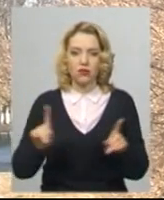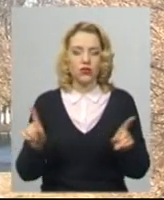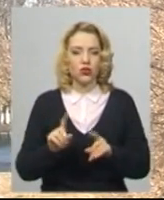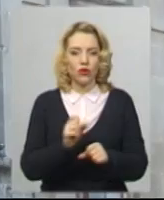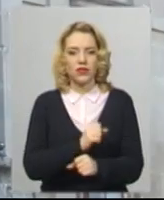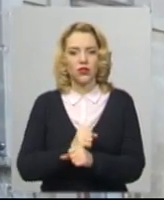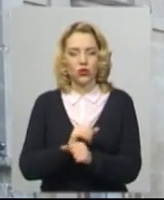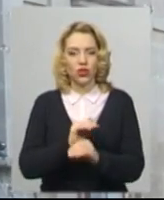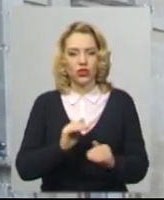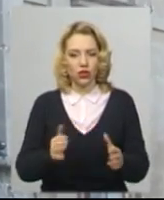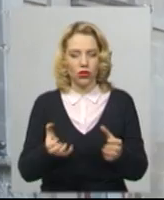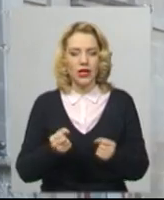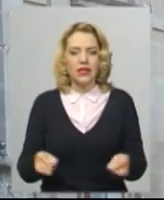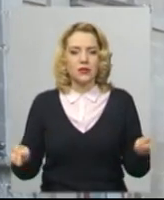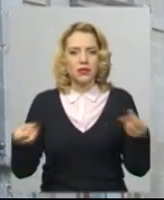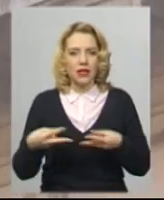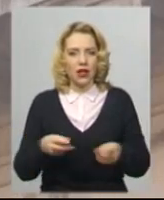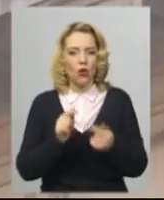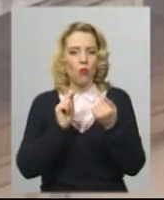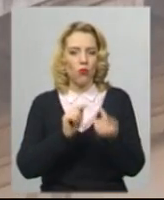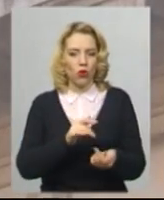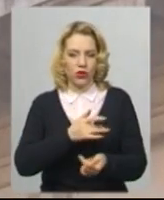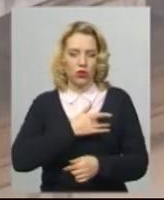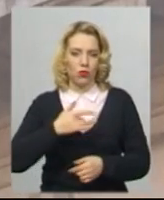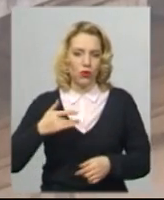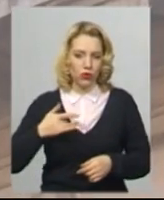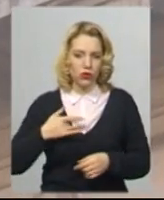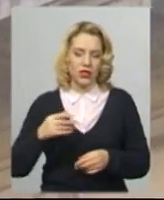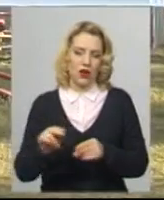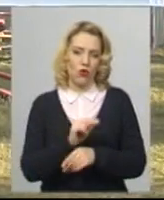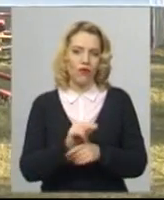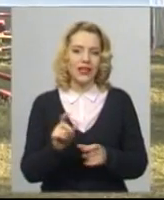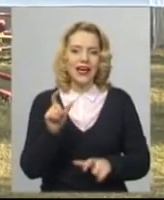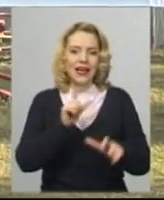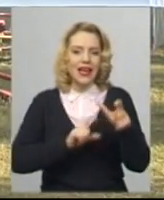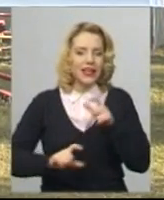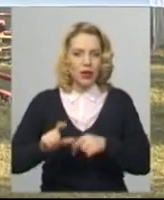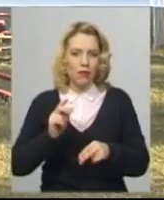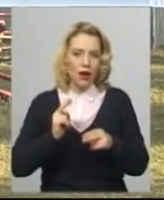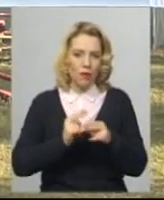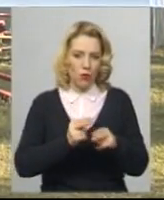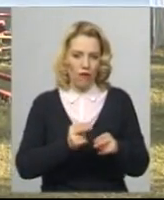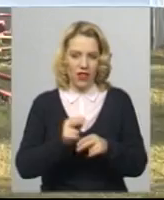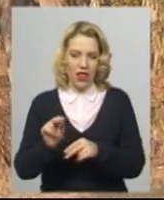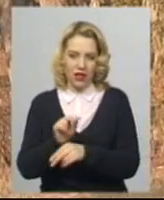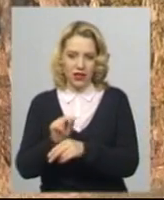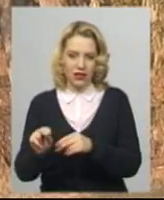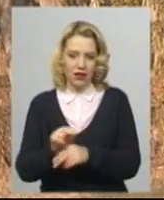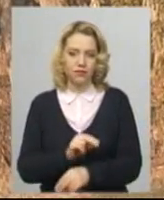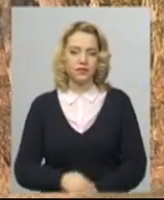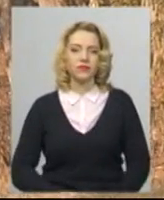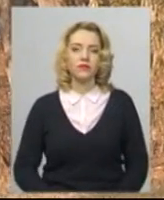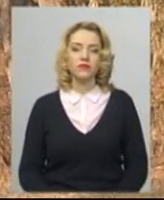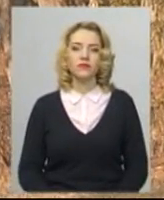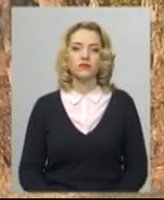отримують спеціальне протитуберкульозне лікування – хіміопрофілактику. Неляш Пулак, Віктор Кривий, Олександр Горішевський. Новини на